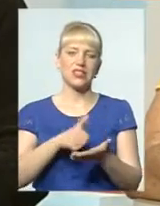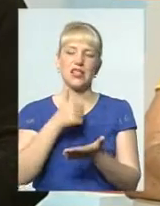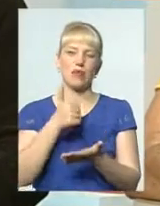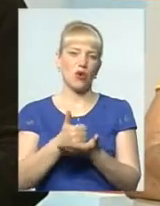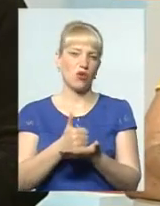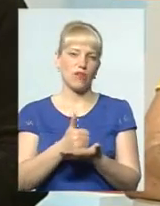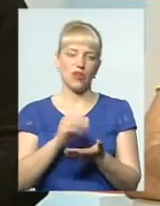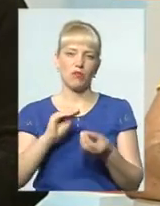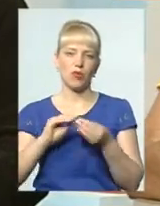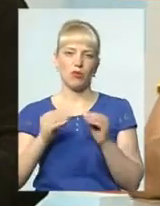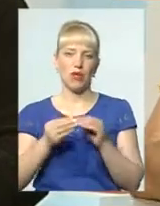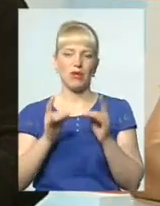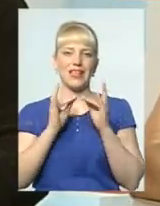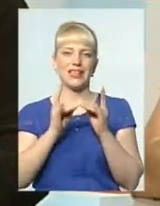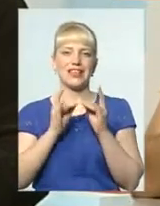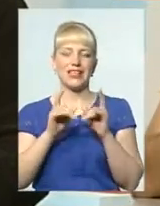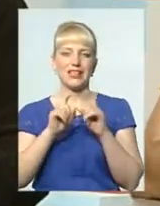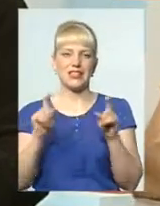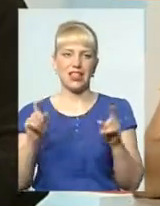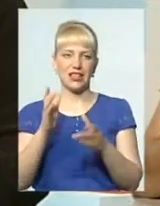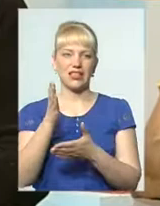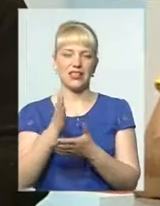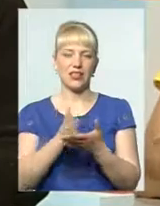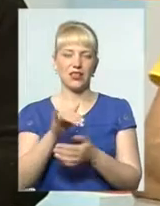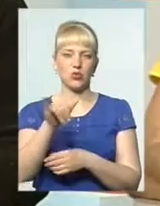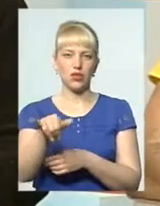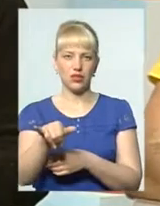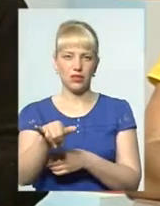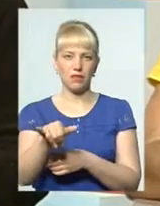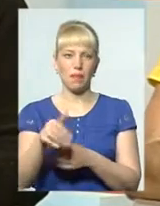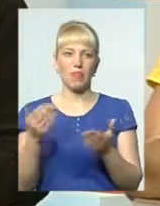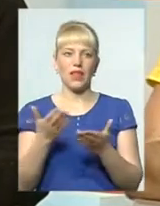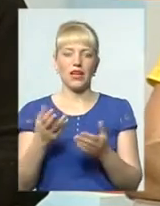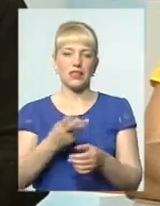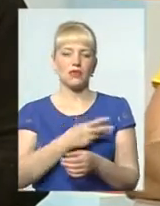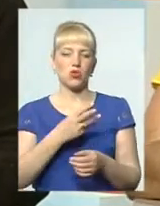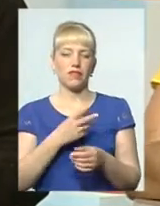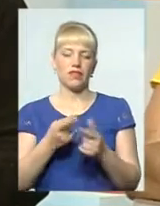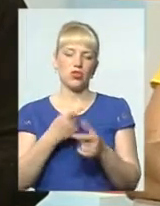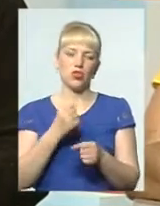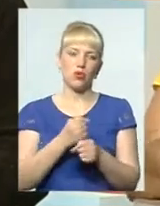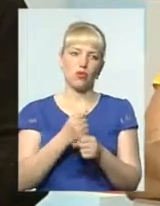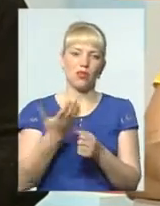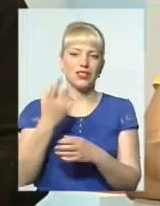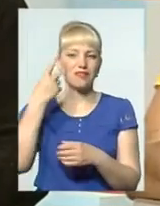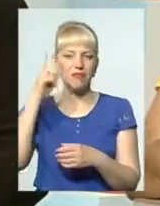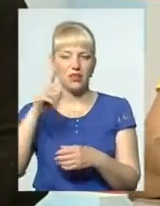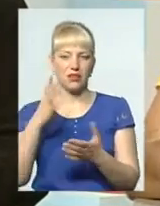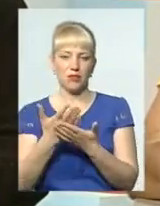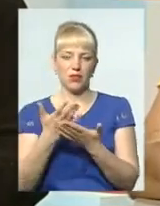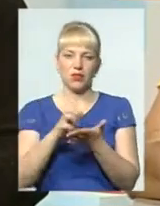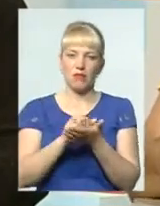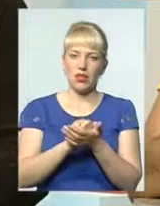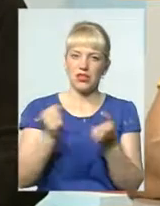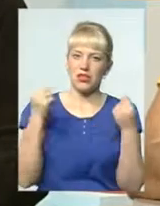проблема інтернатного закладу. Є в них якась мотивація, щось робити, в них є вміння, займатися спортом,